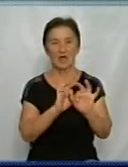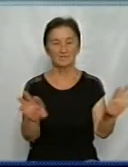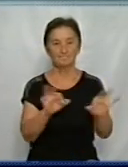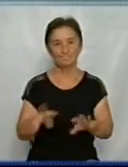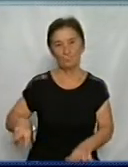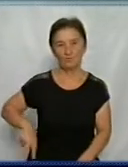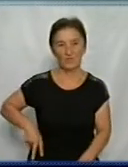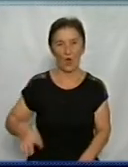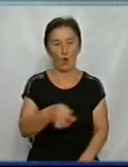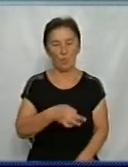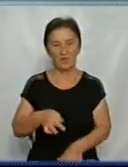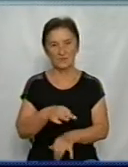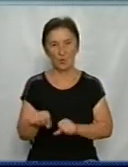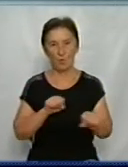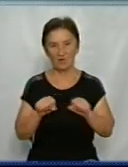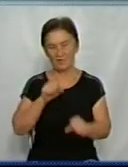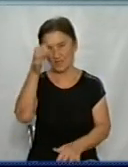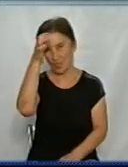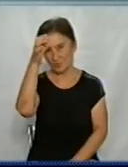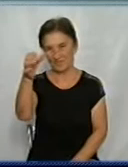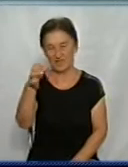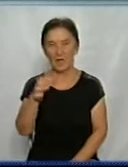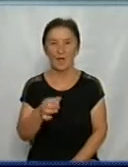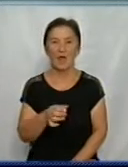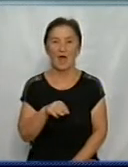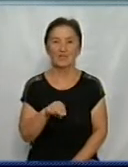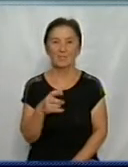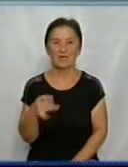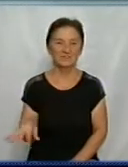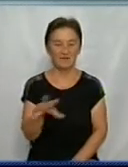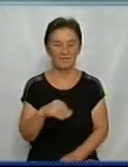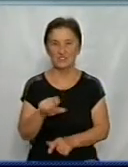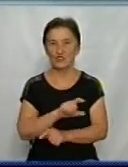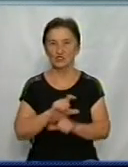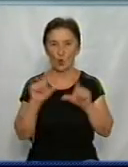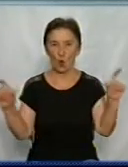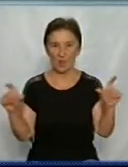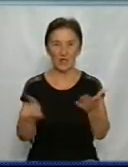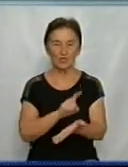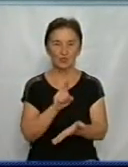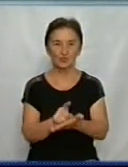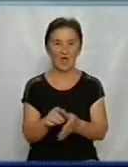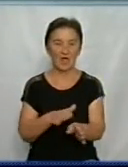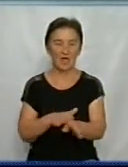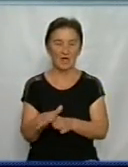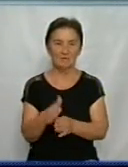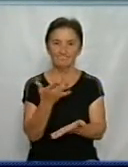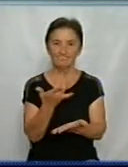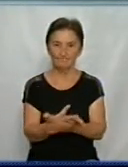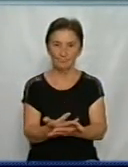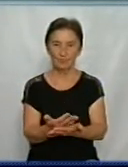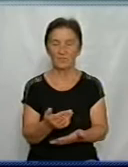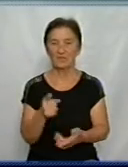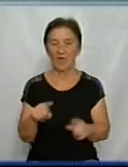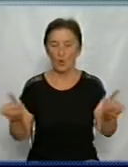директор обласного управління освіти Володимир Таборанський. Всі школи мають виконати вимоги адаптивного карантину. Зокрема,